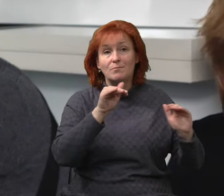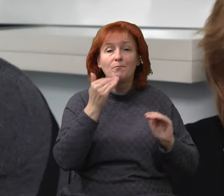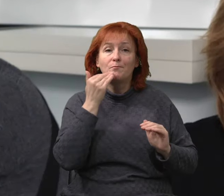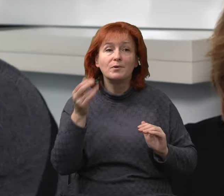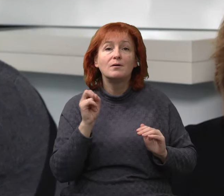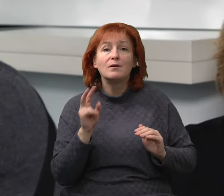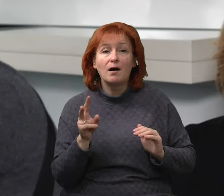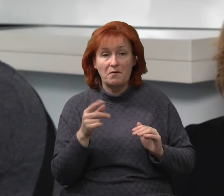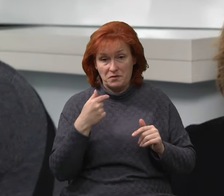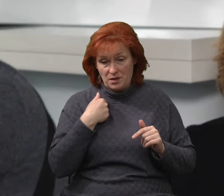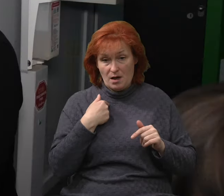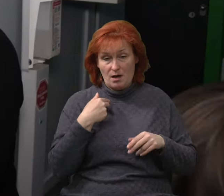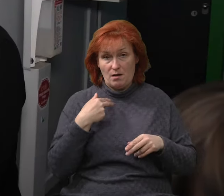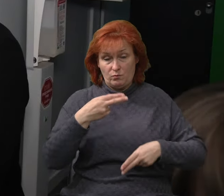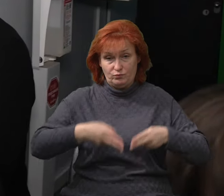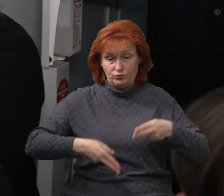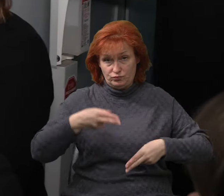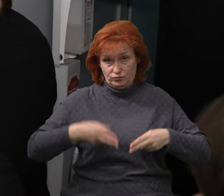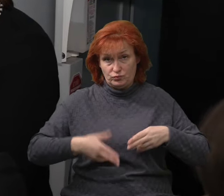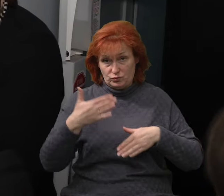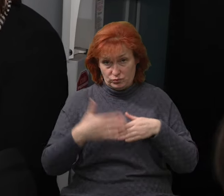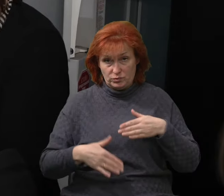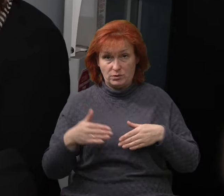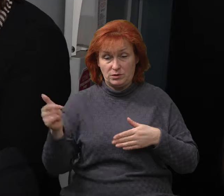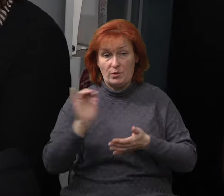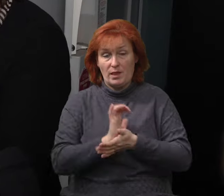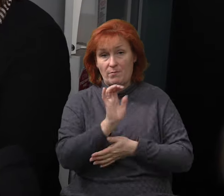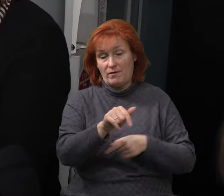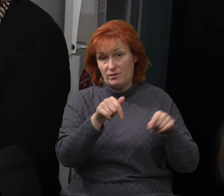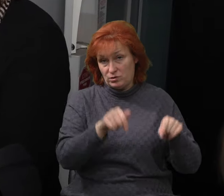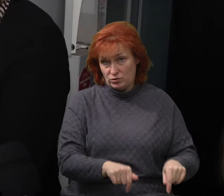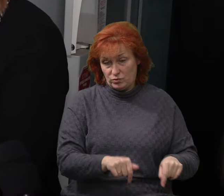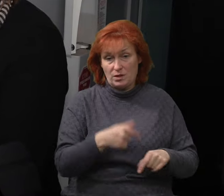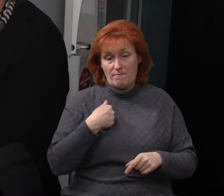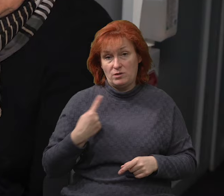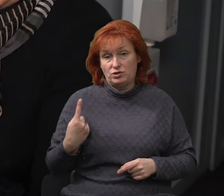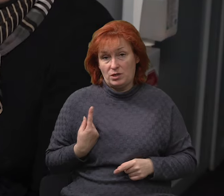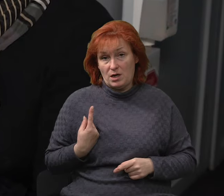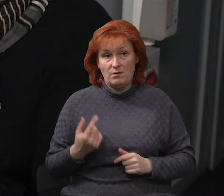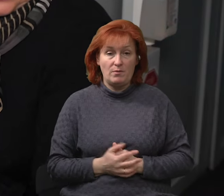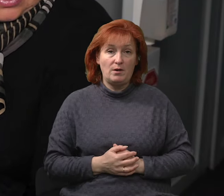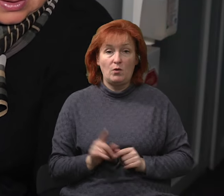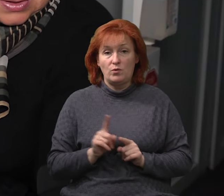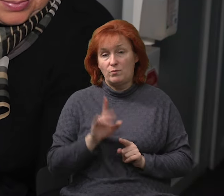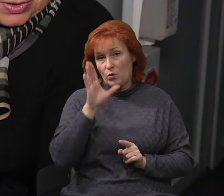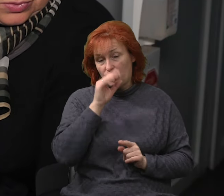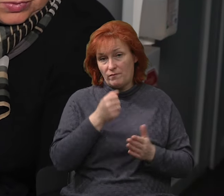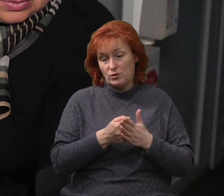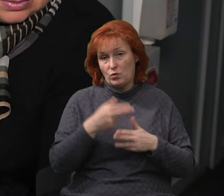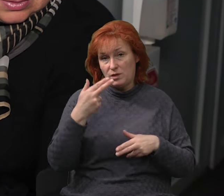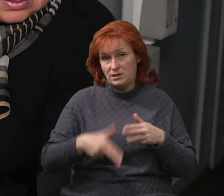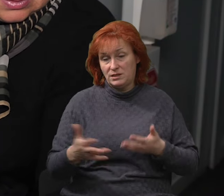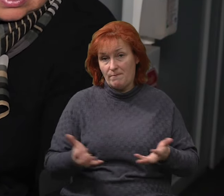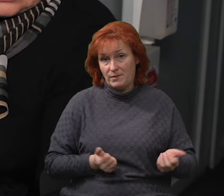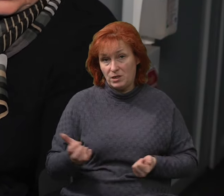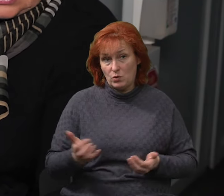після операції приїхали сюди, нас направили, чекаємо. Хоть би вправитися до кінця прийому